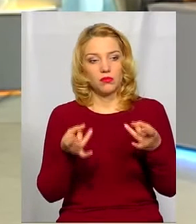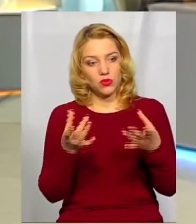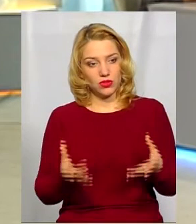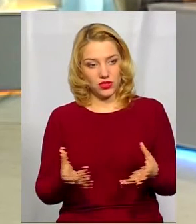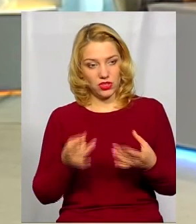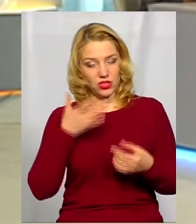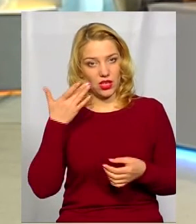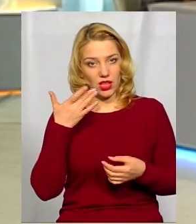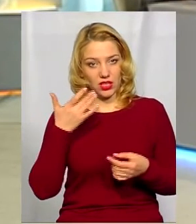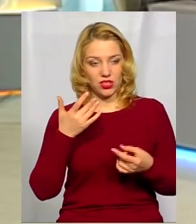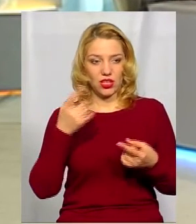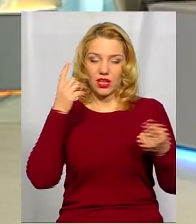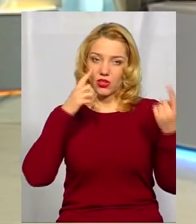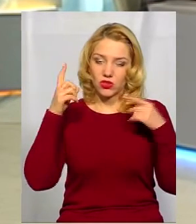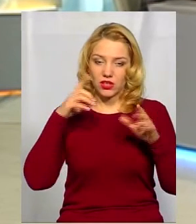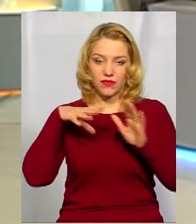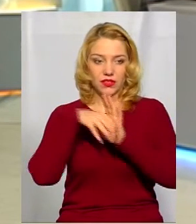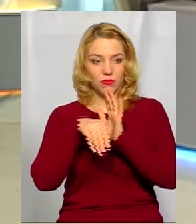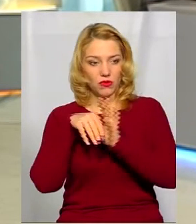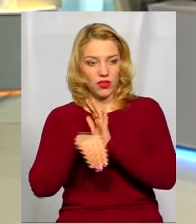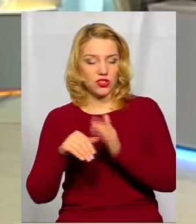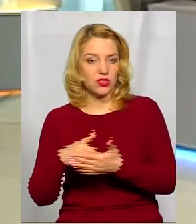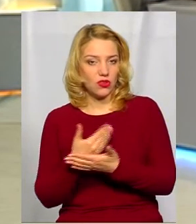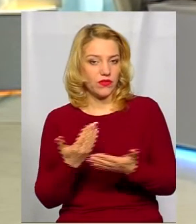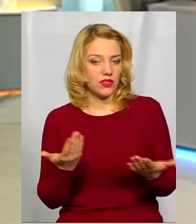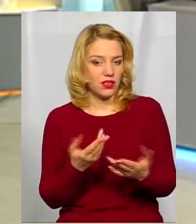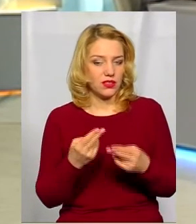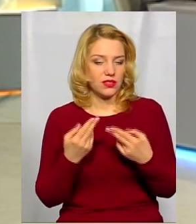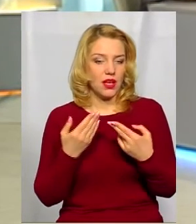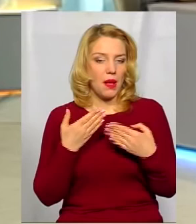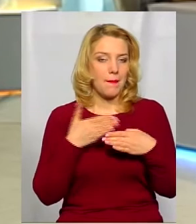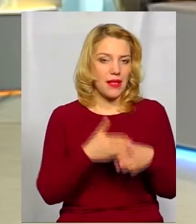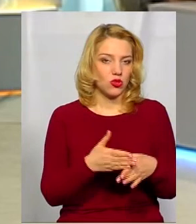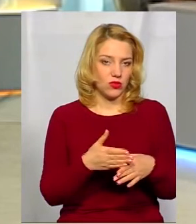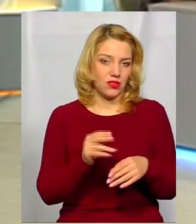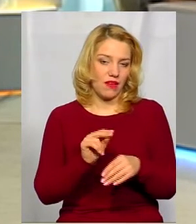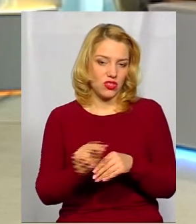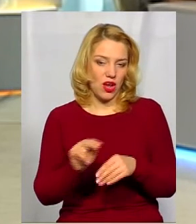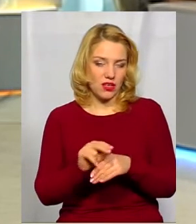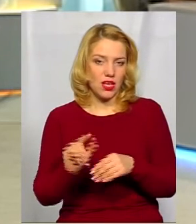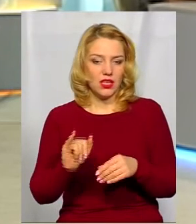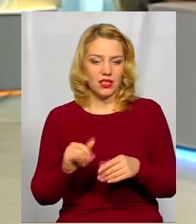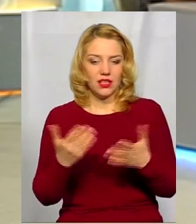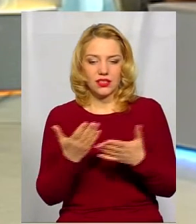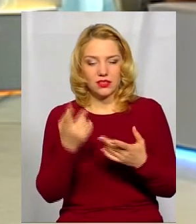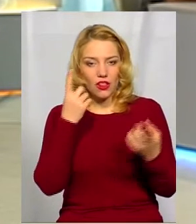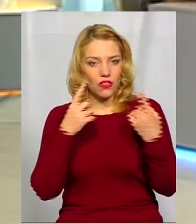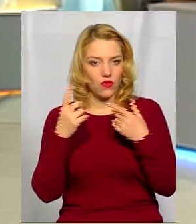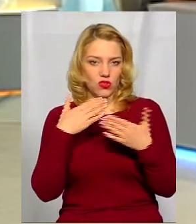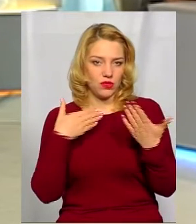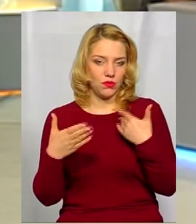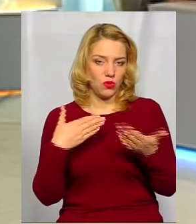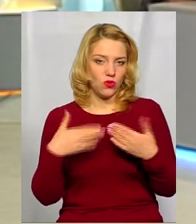чи легше креативити, запроваджувати новітні якісь методи навчання, творчо підходити